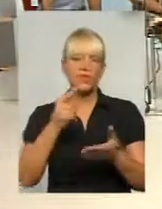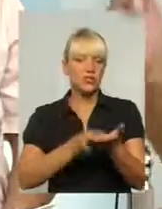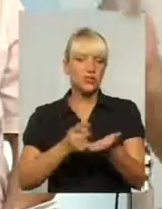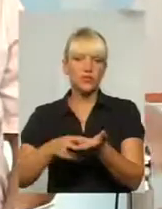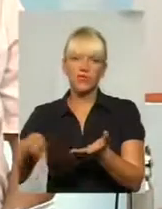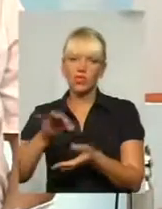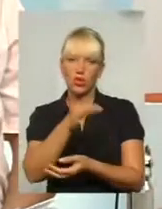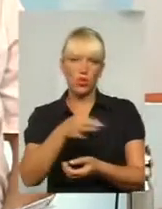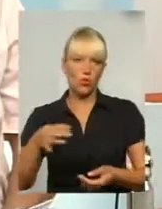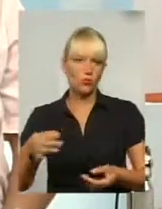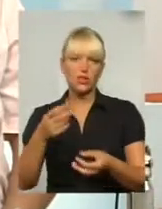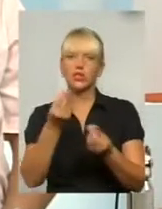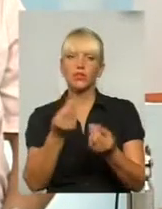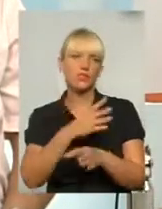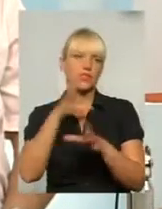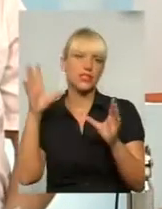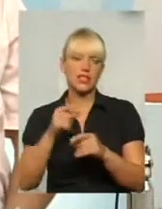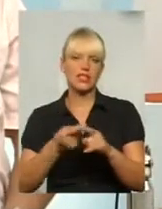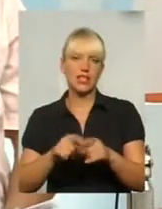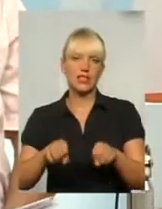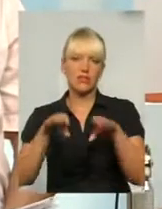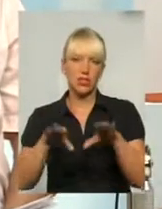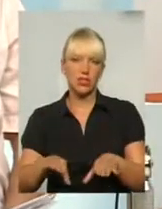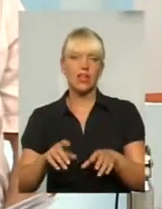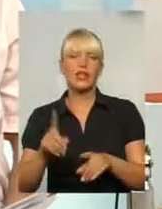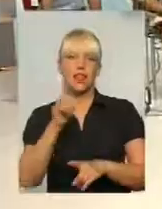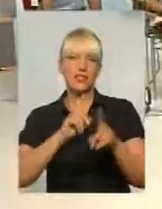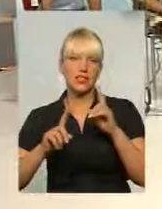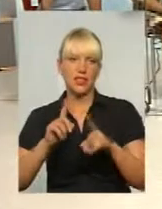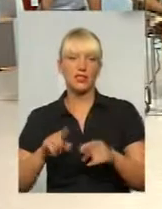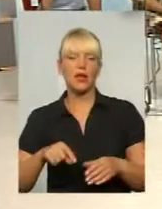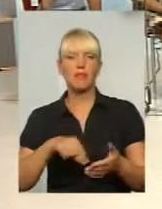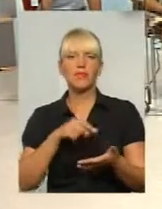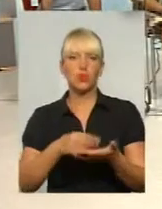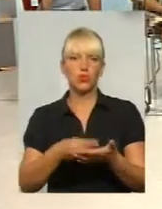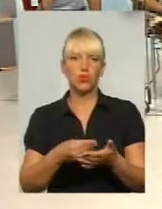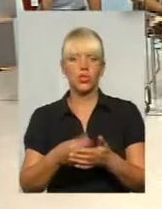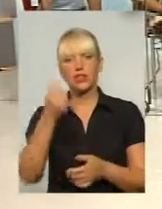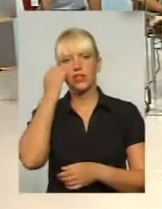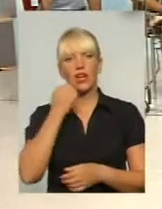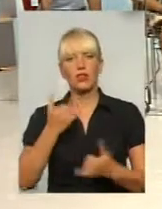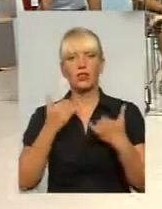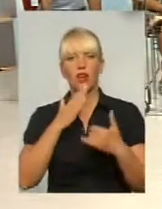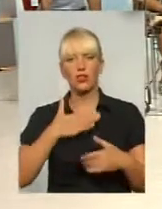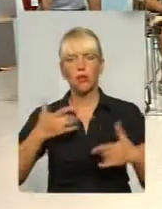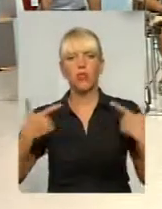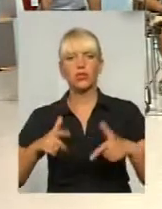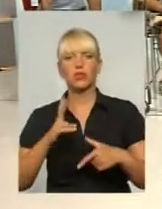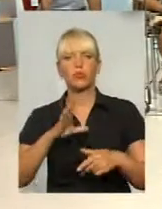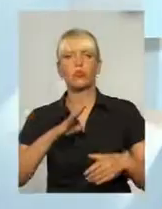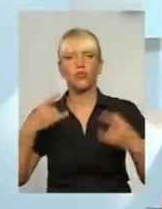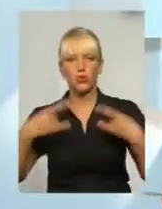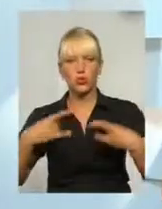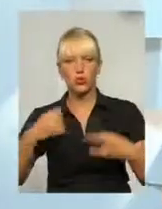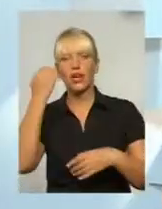виділяються рішенням сесії, виділяються з міського бюджету. Дякую сьогоднішнім нашим гостям, які були у студії.